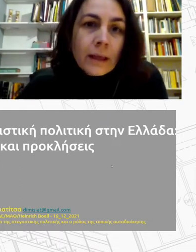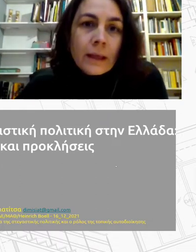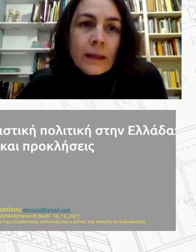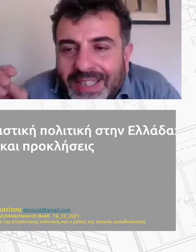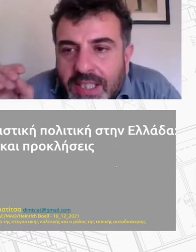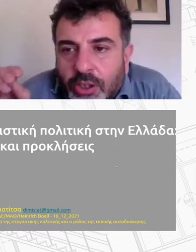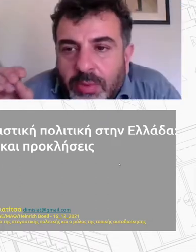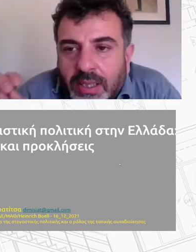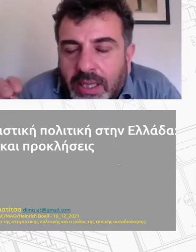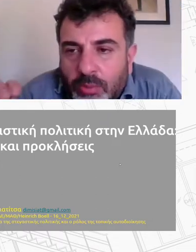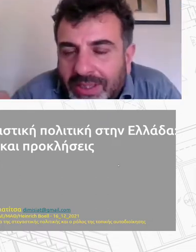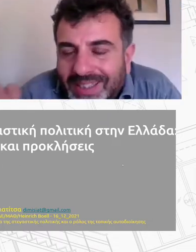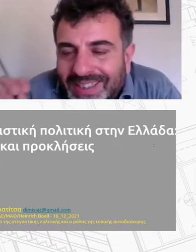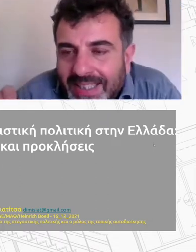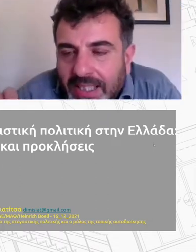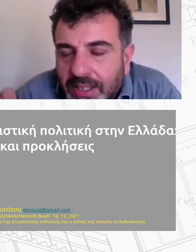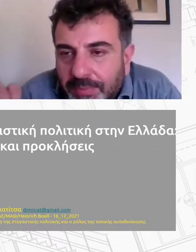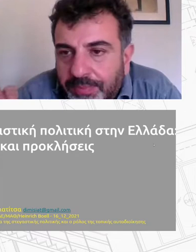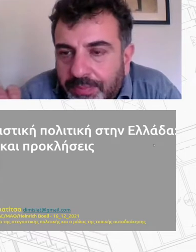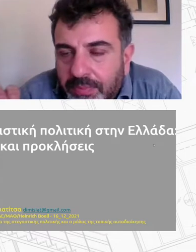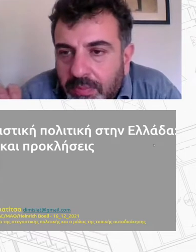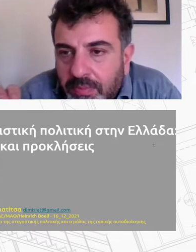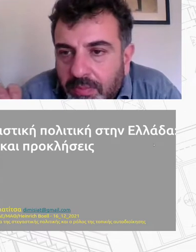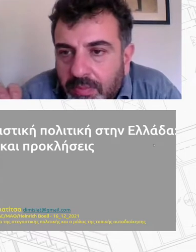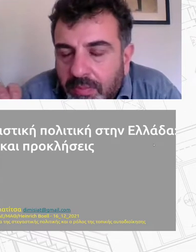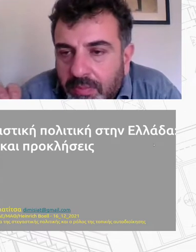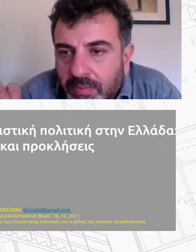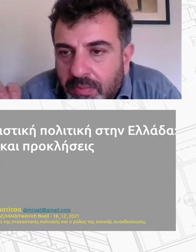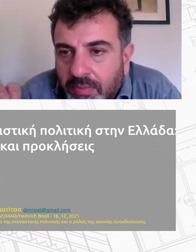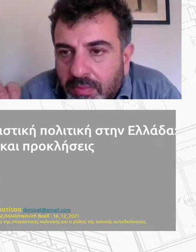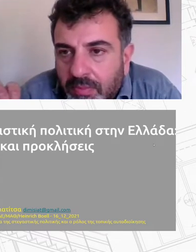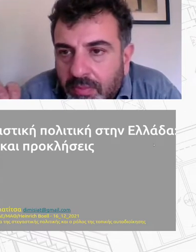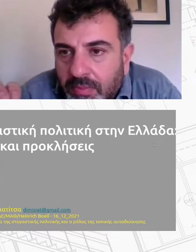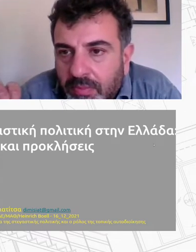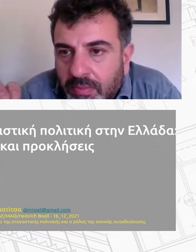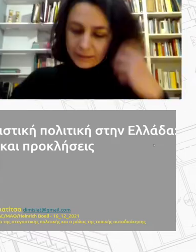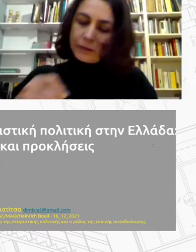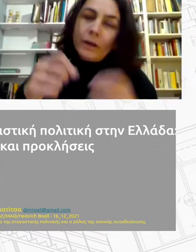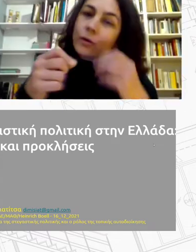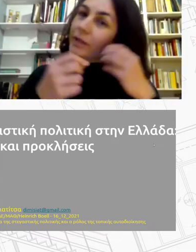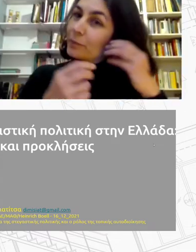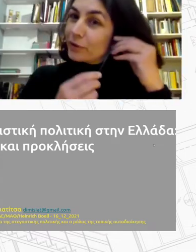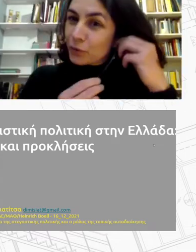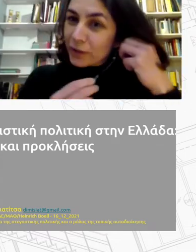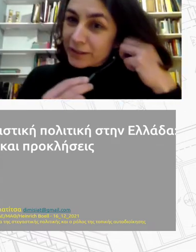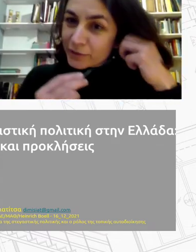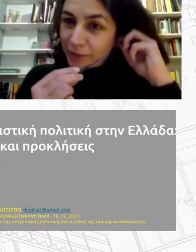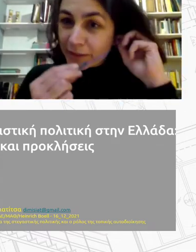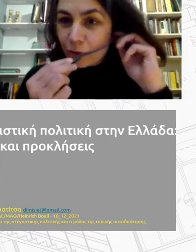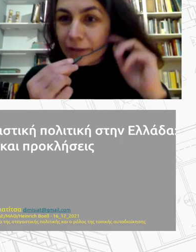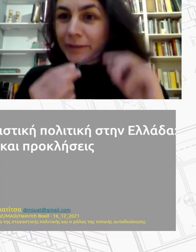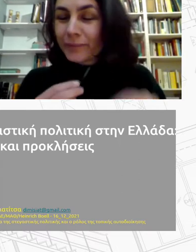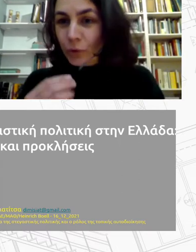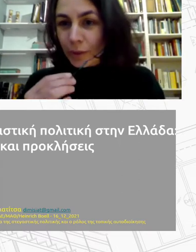Κυρία Σιατίτσα Λίγο ακολουθεί την ένταση Προσέχω Έχετε δίκιο Έχω ανάμενο από το Χάντς